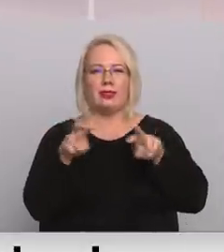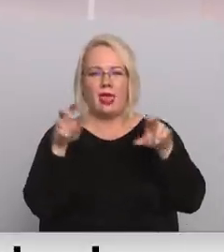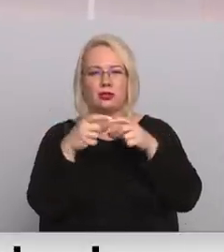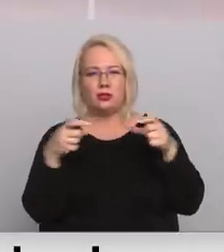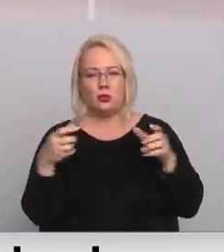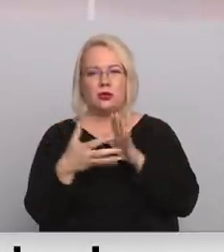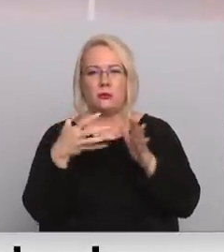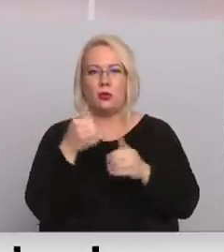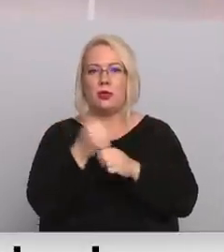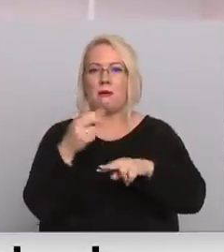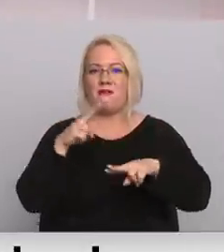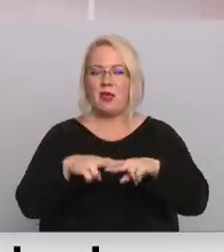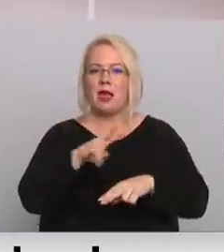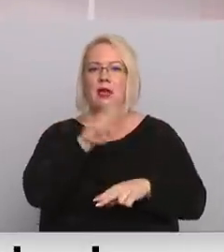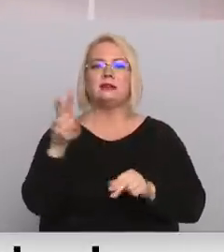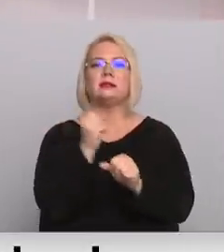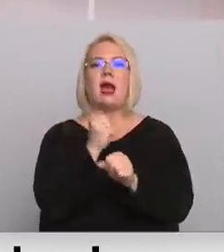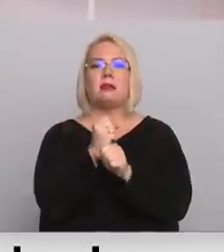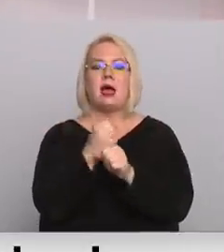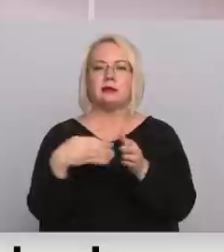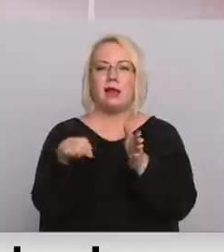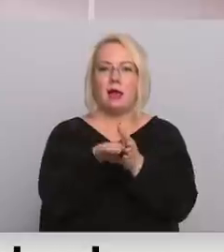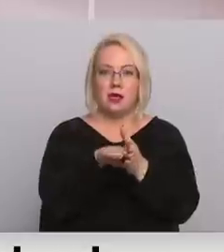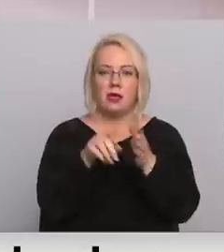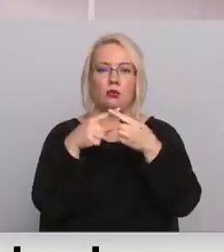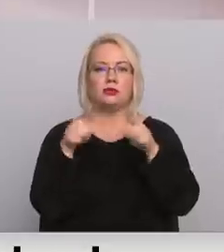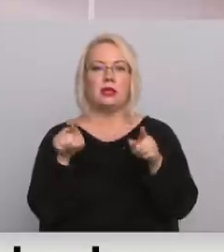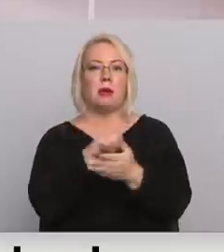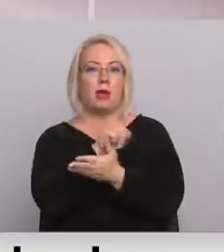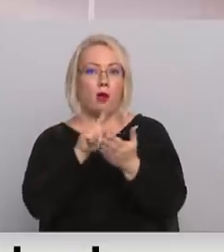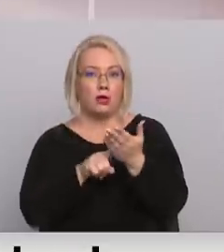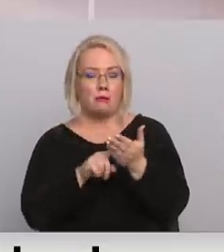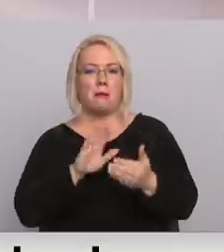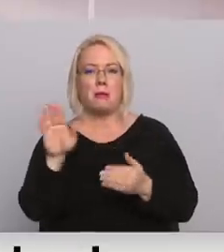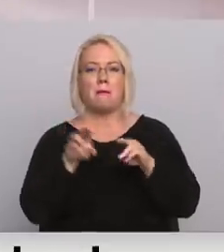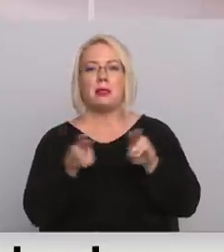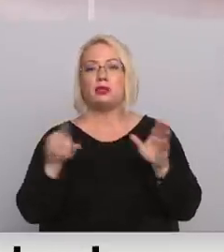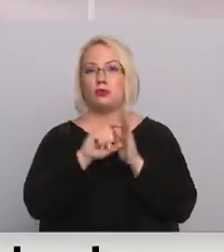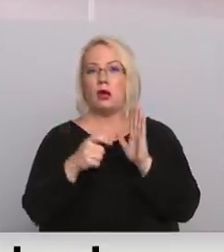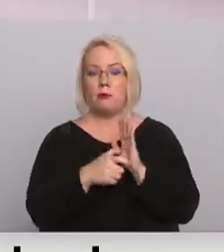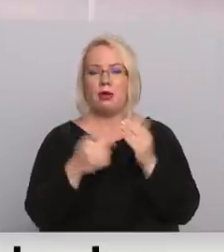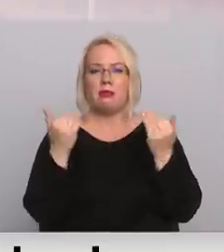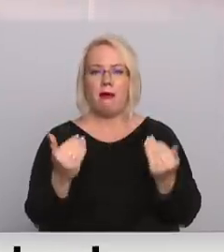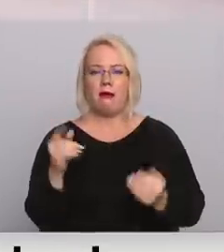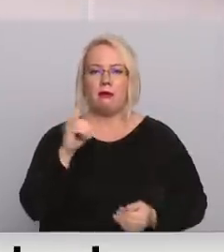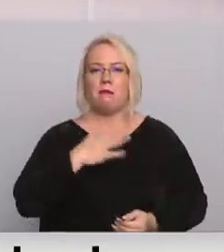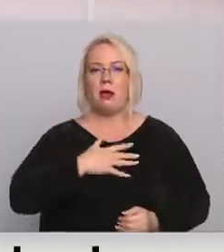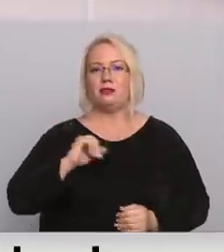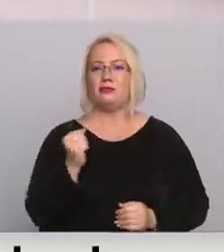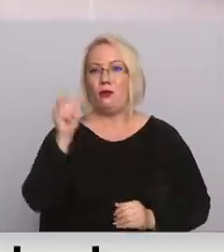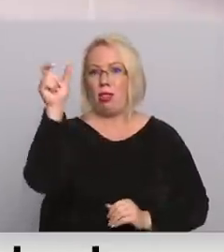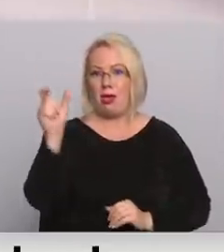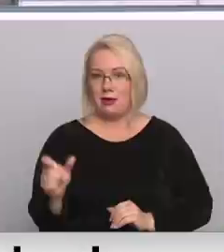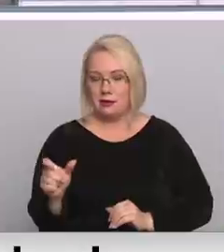darba vietās, kas turpinās strādāt klātienē un citiem jautājumiem. Pie ministru kabinēta šobrīd atrodas mans kolēģis Ilja